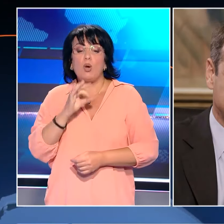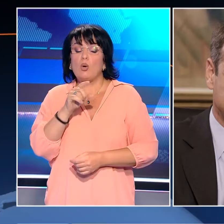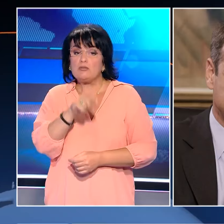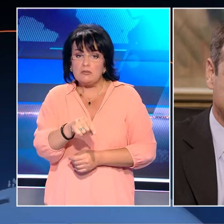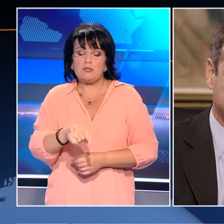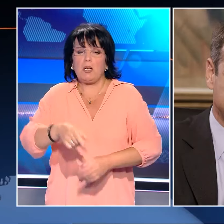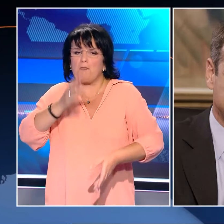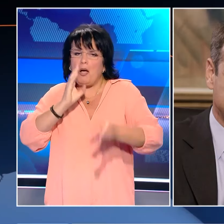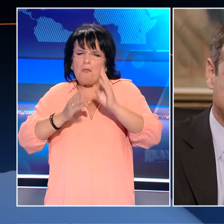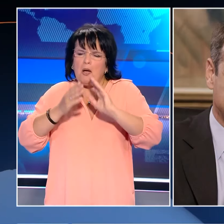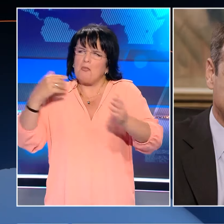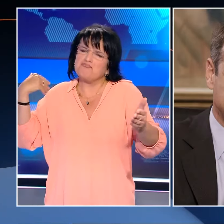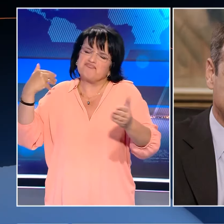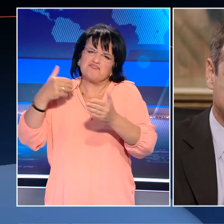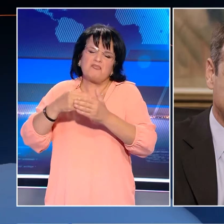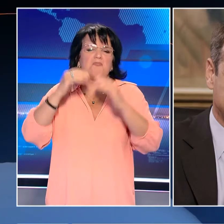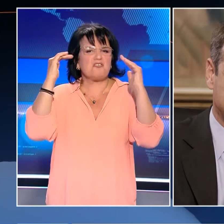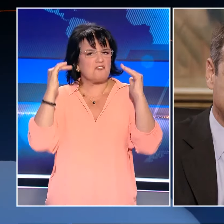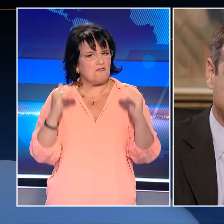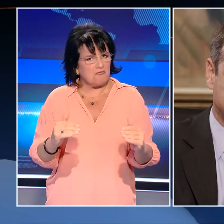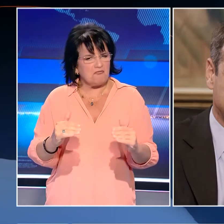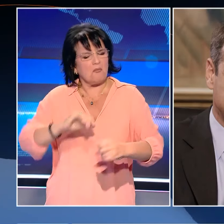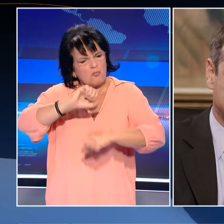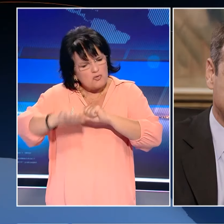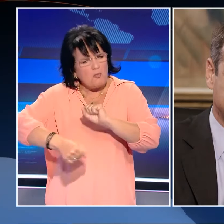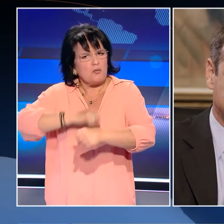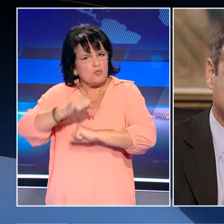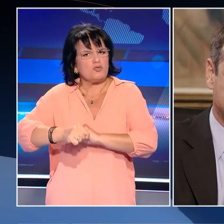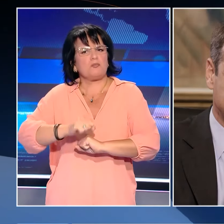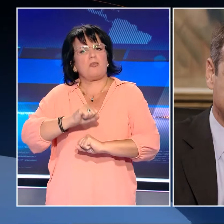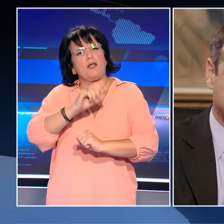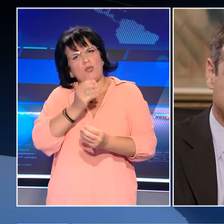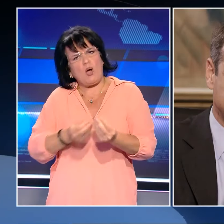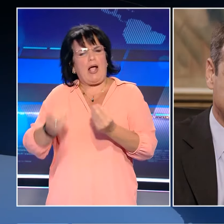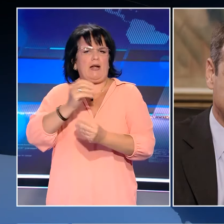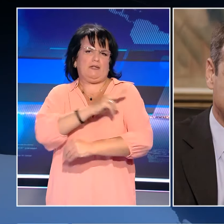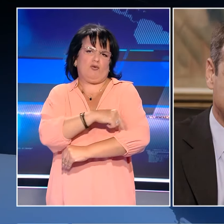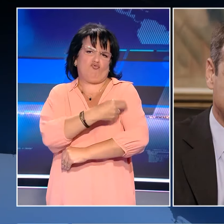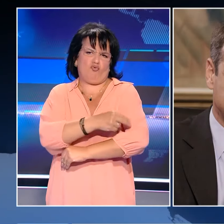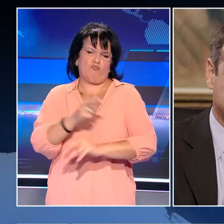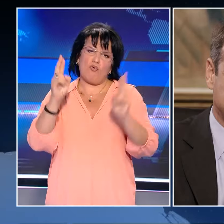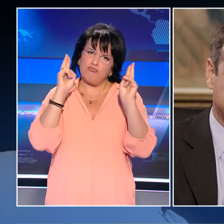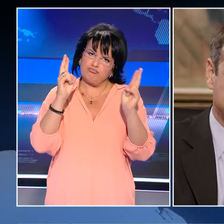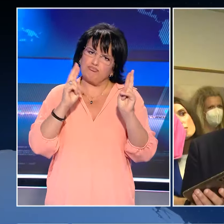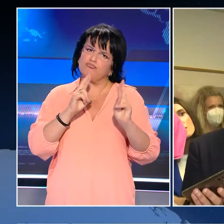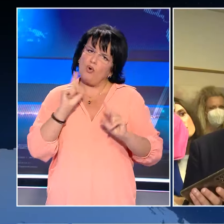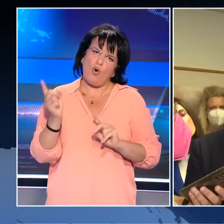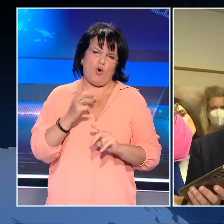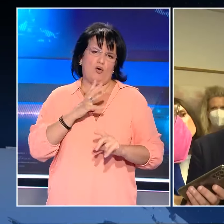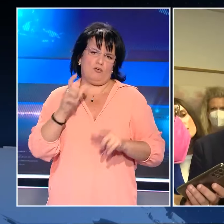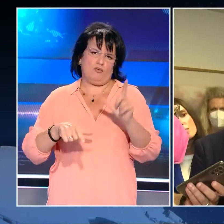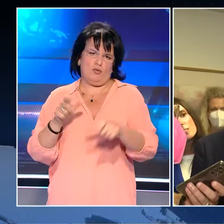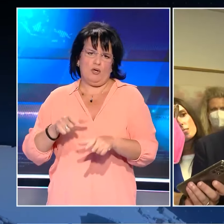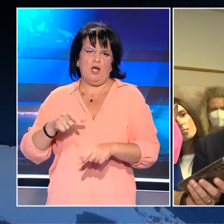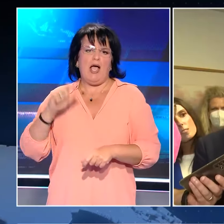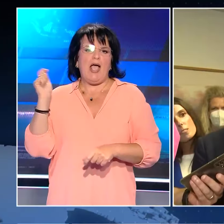αντιμετωπίσουμε παθογένειες χρόνων. Όμως δεν θα σταματήσουμε να προσπαθούμε για ένα καλύτερο ΕΣΥ αντάξιο των προσδοκιών όλων των πολιτών. Εστάλει